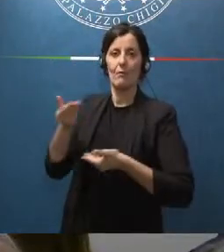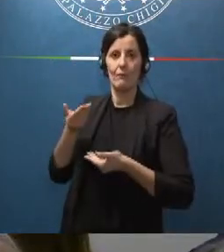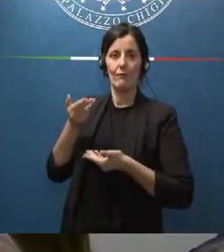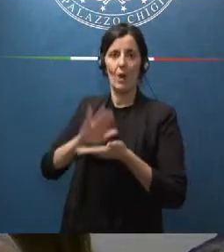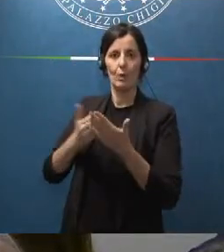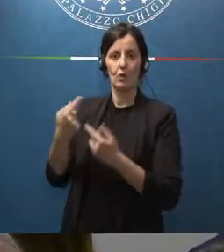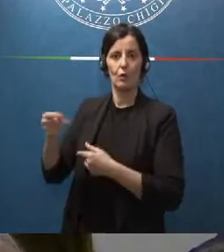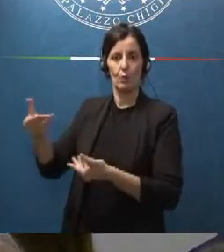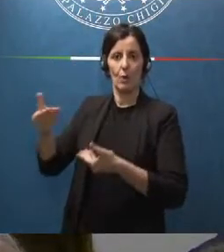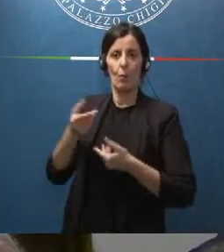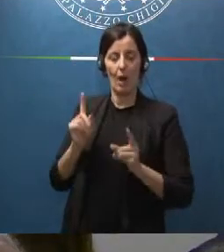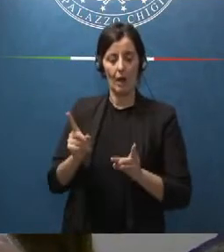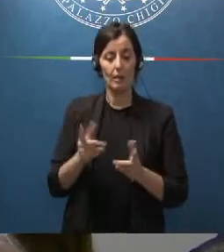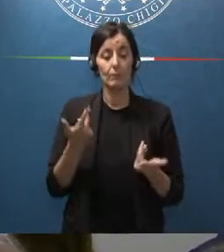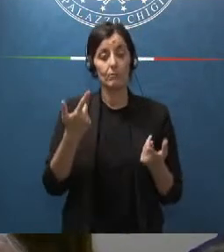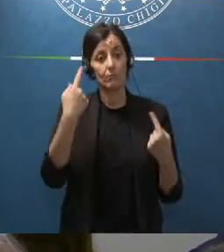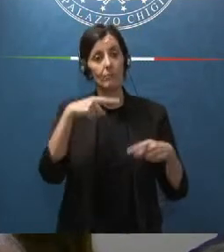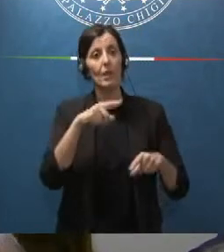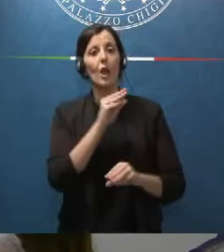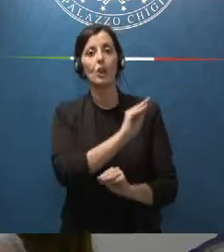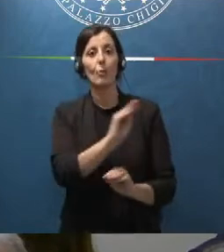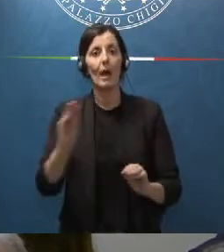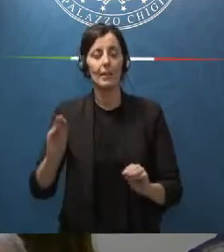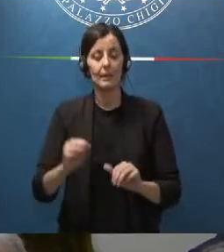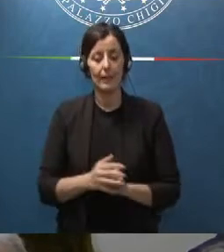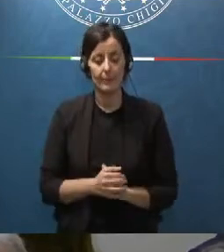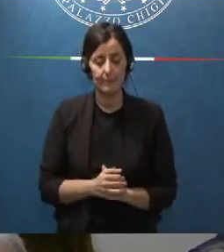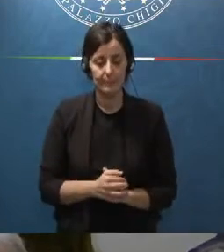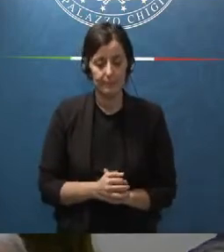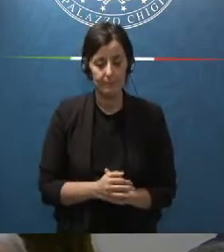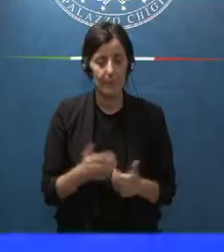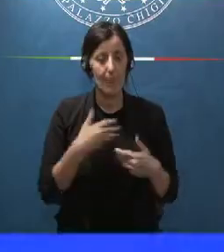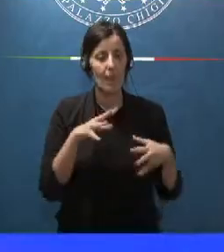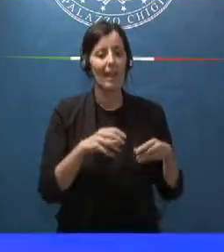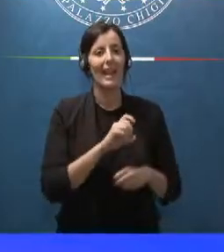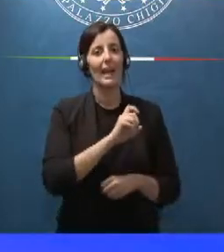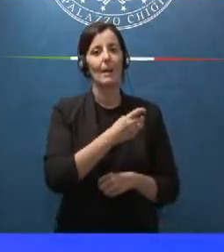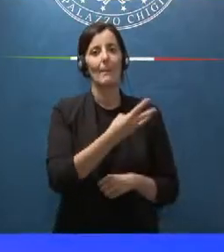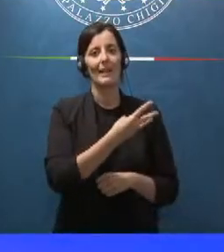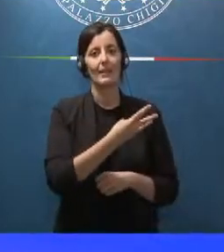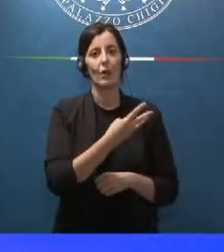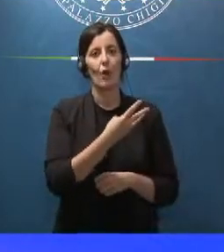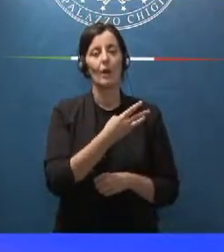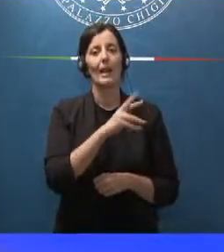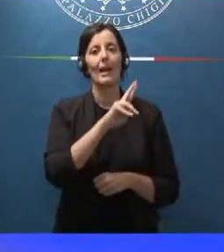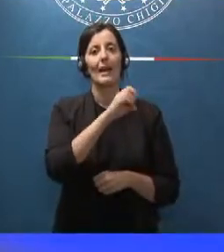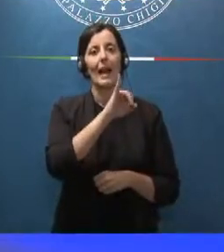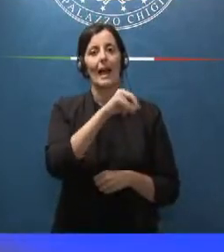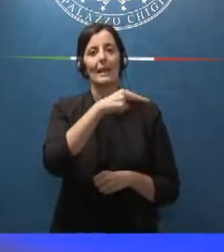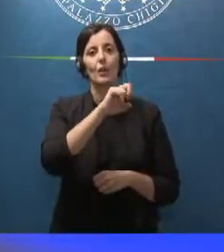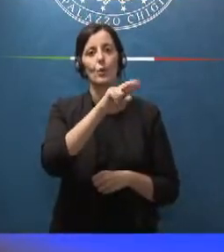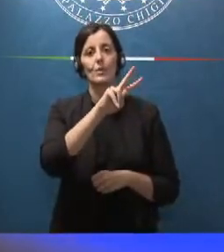passiamo alle domande abbiamo come inizia Gabriele Martelloni Re News 24